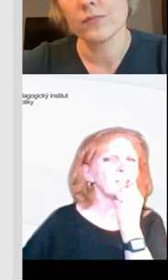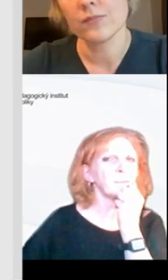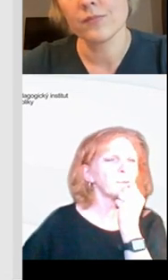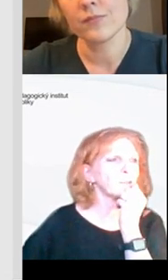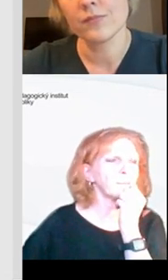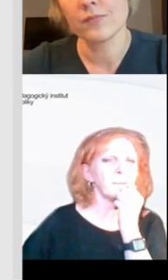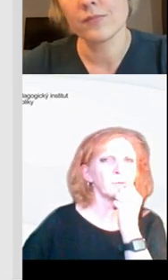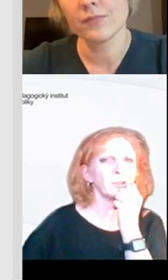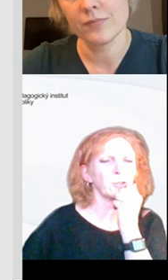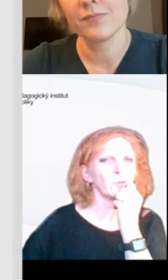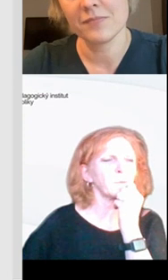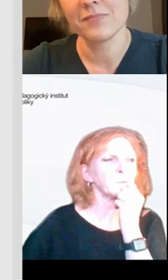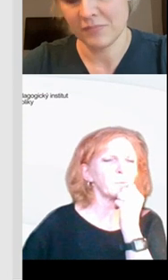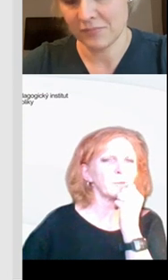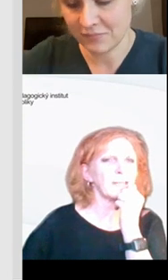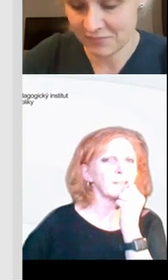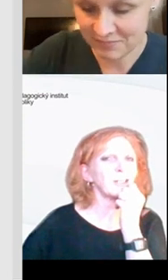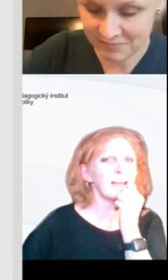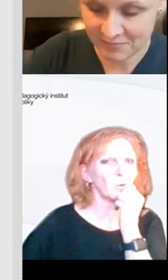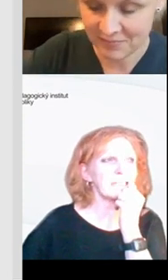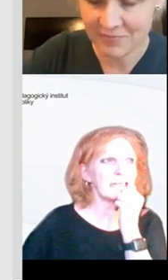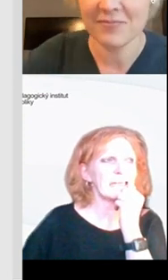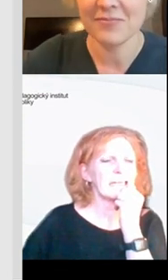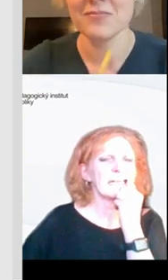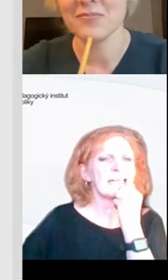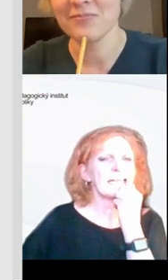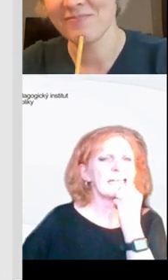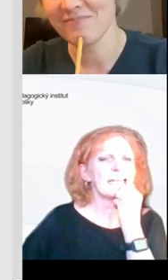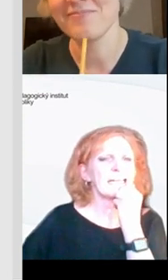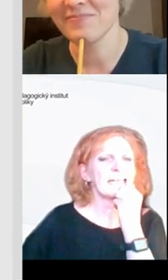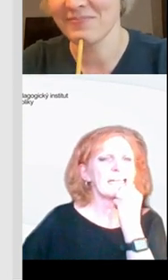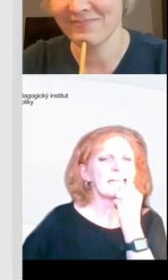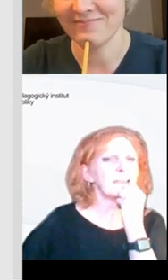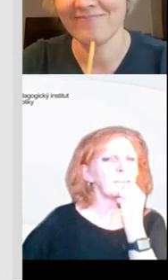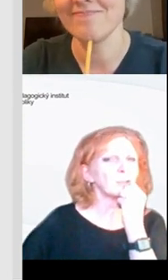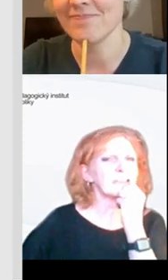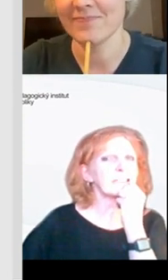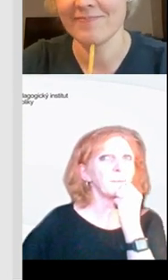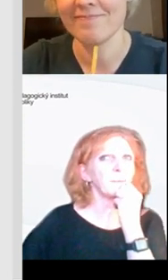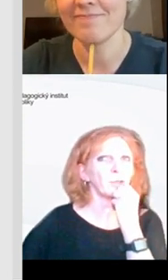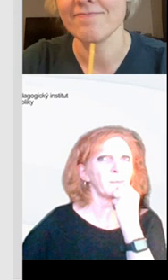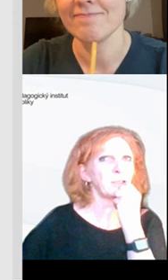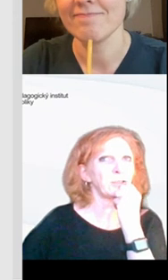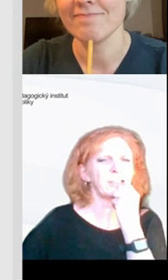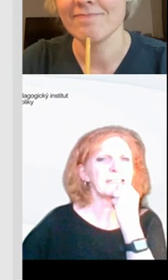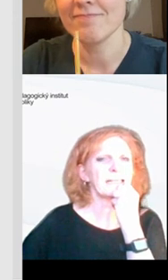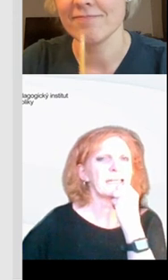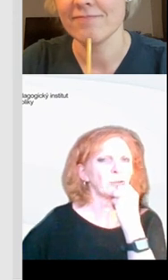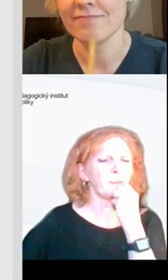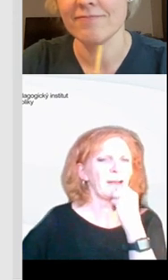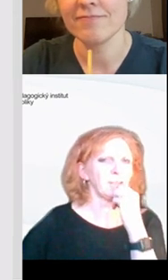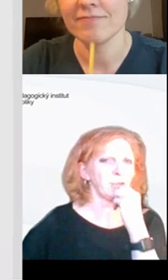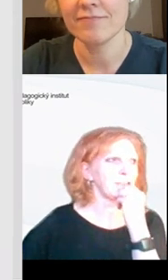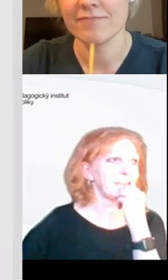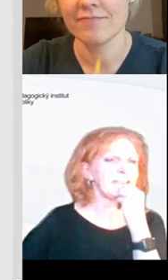Děláme to sami pro sebe, protože teď už vám můžu prozradit, že na konci našeho webináře si budete moct sami pro sebe přečíst